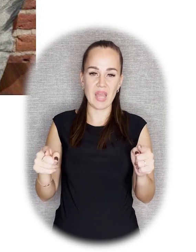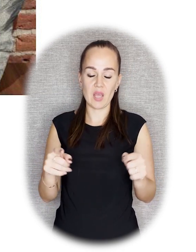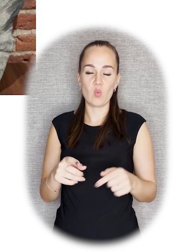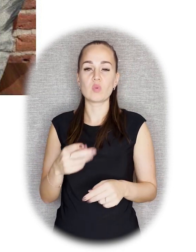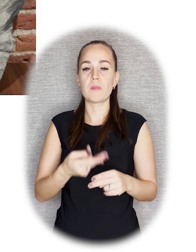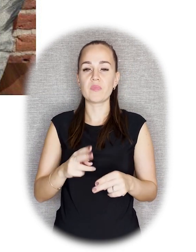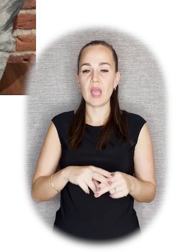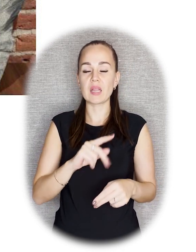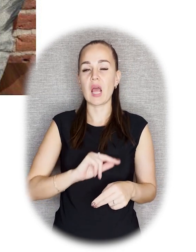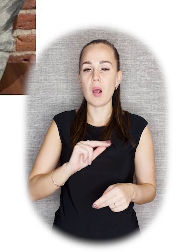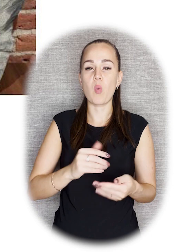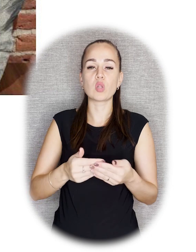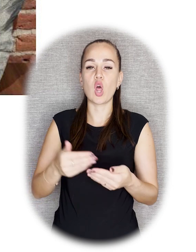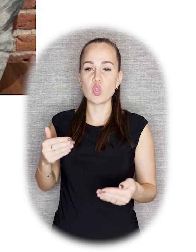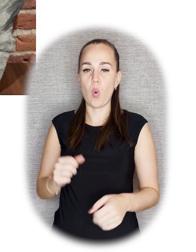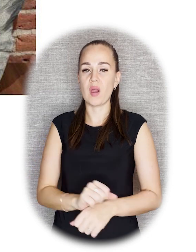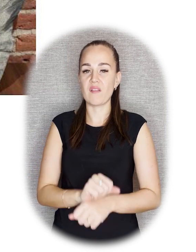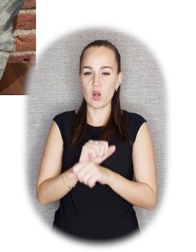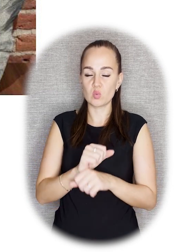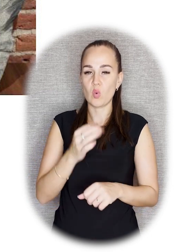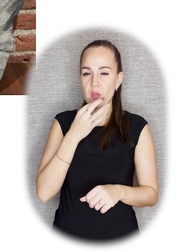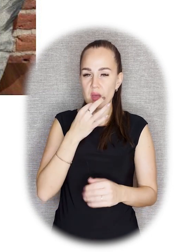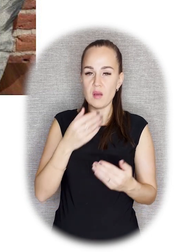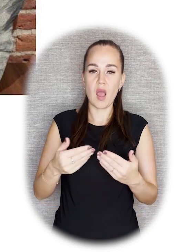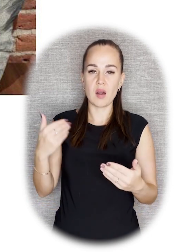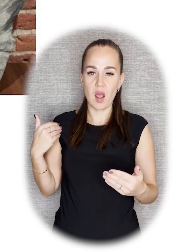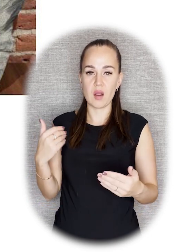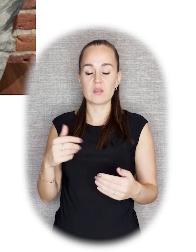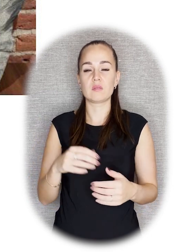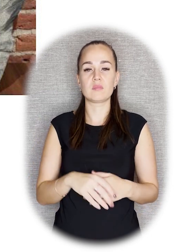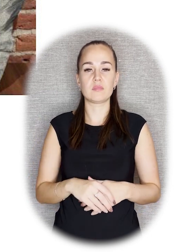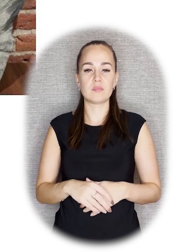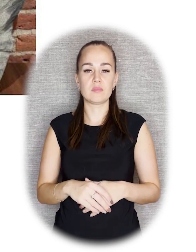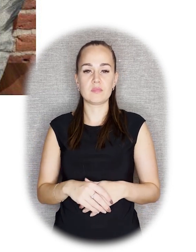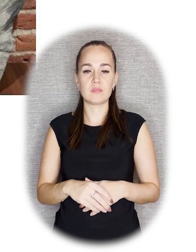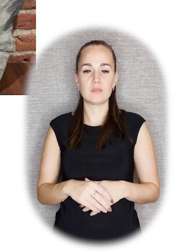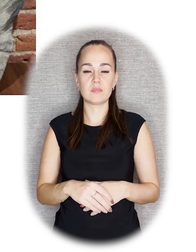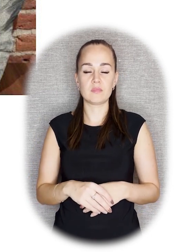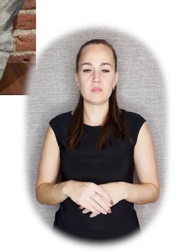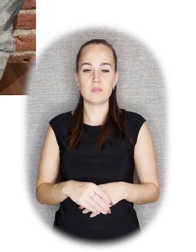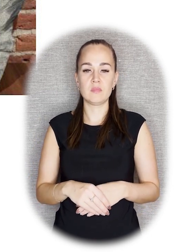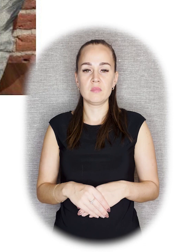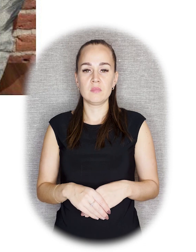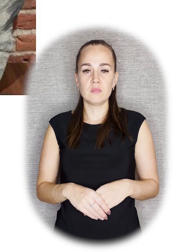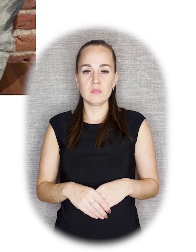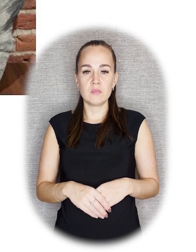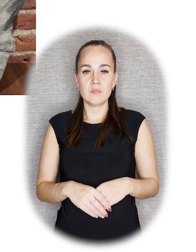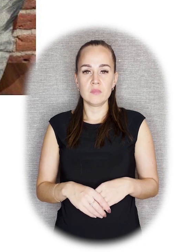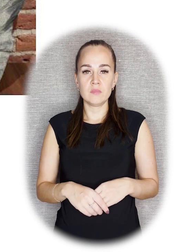-таки более ранняя. Она дореволюционная и принадлежит барельеф «Освобожденный труд»